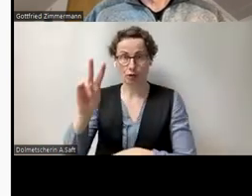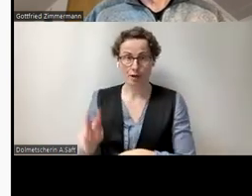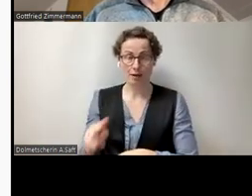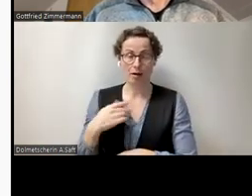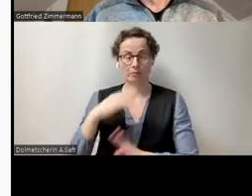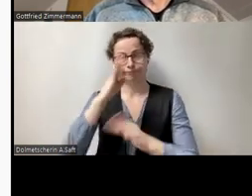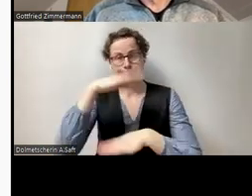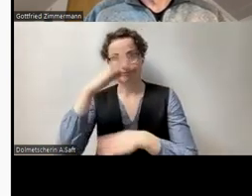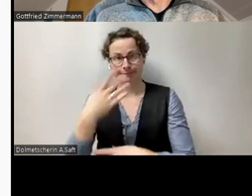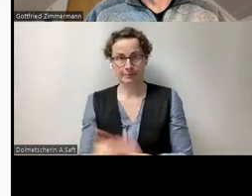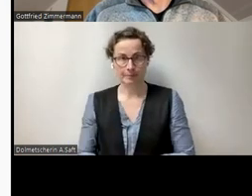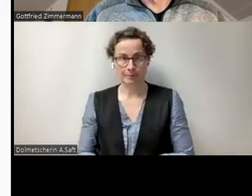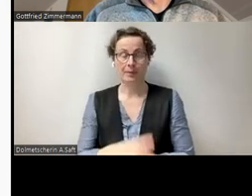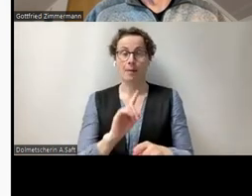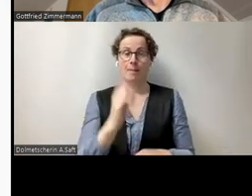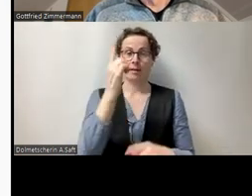wieder zurück zu den Folien.